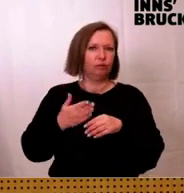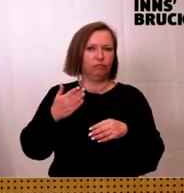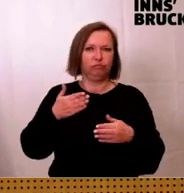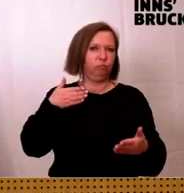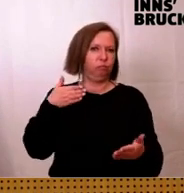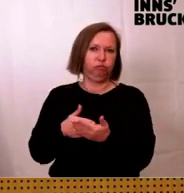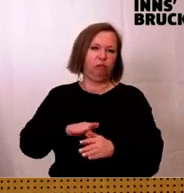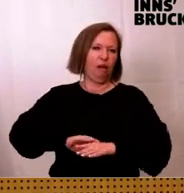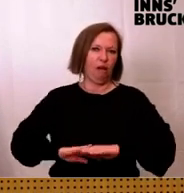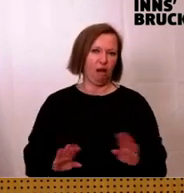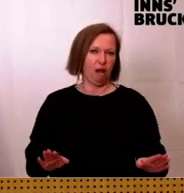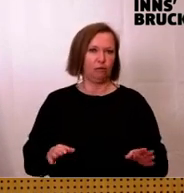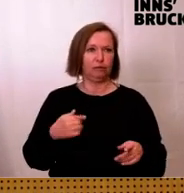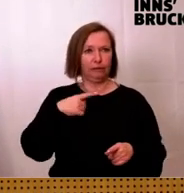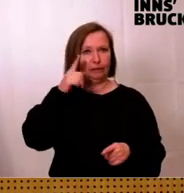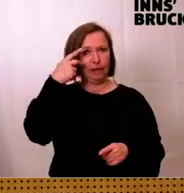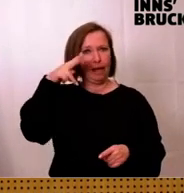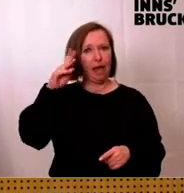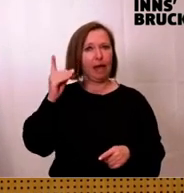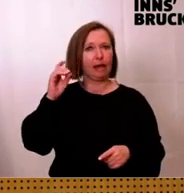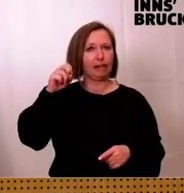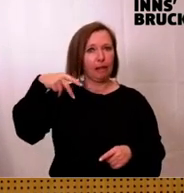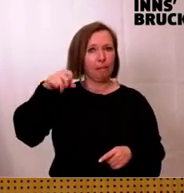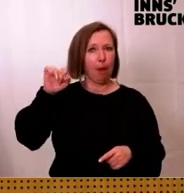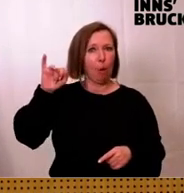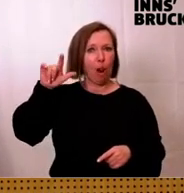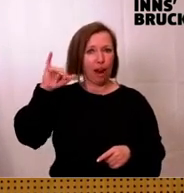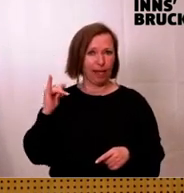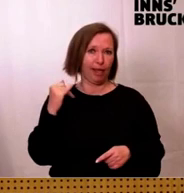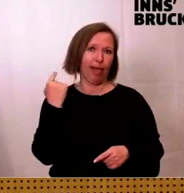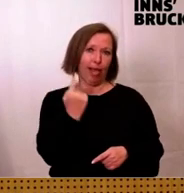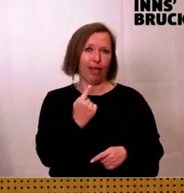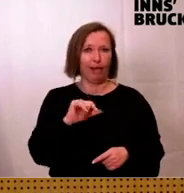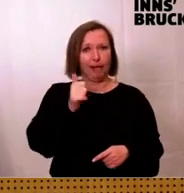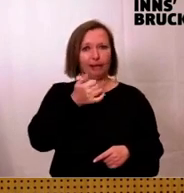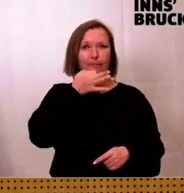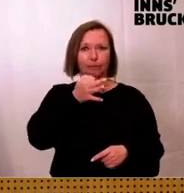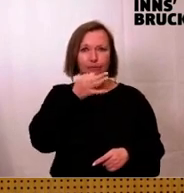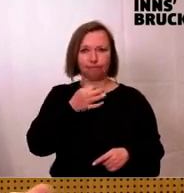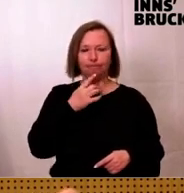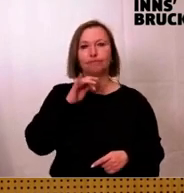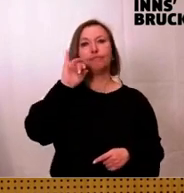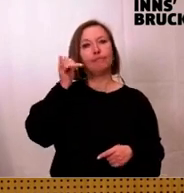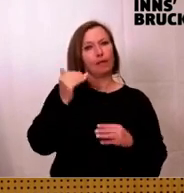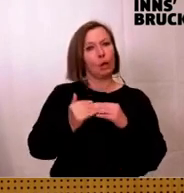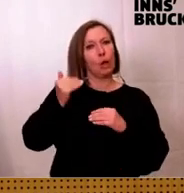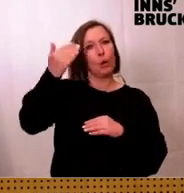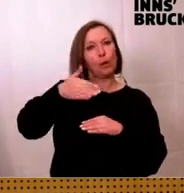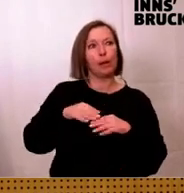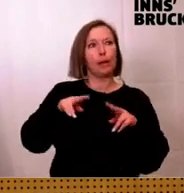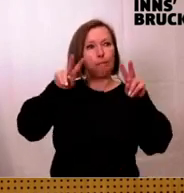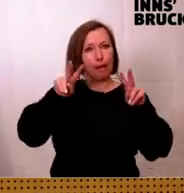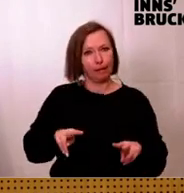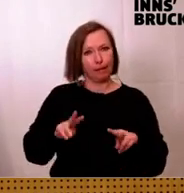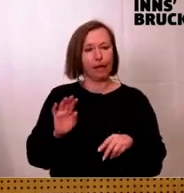beginnen wird. Bitte. Genau, Hohen Gemeinderat, Bürgermeister und die